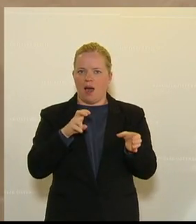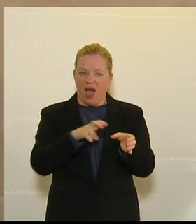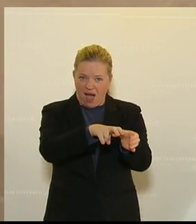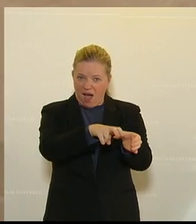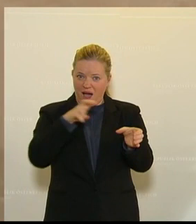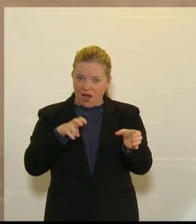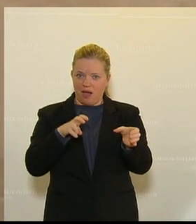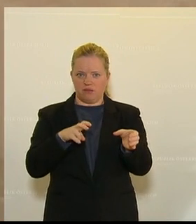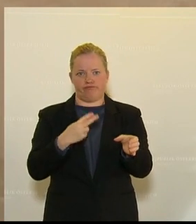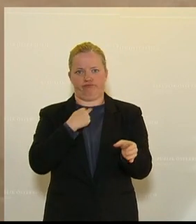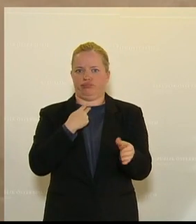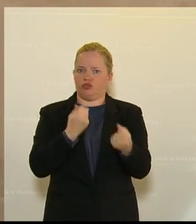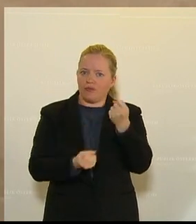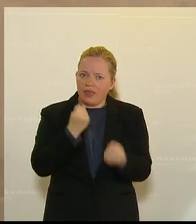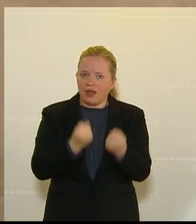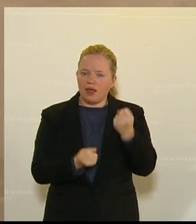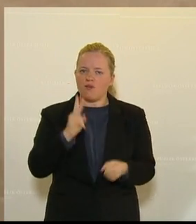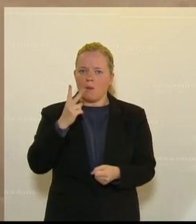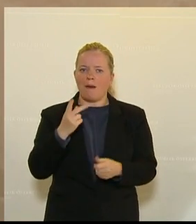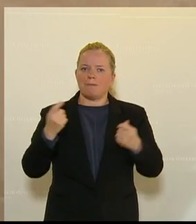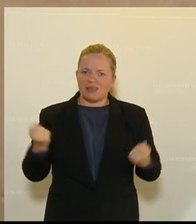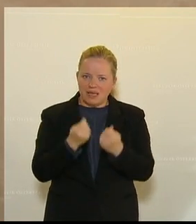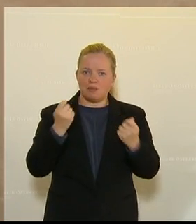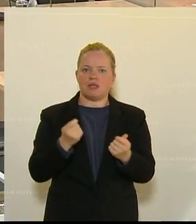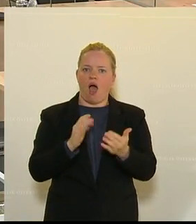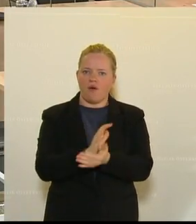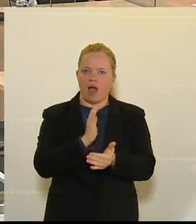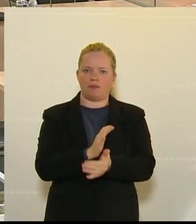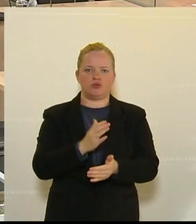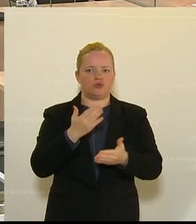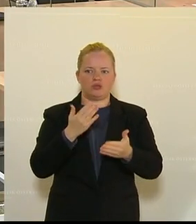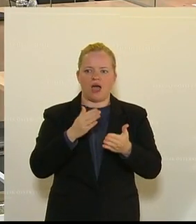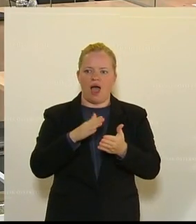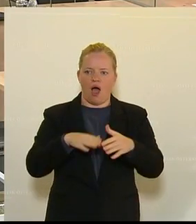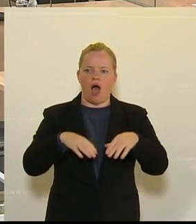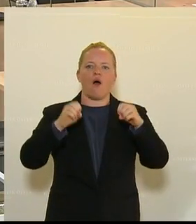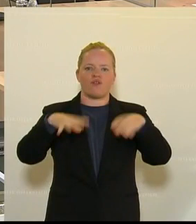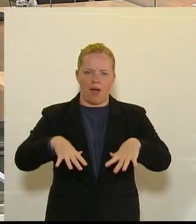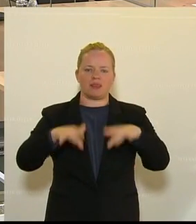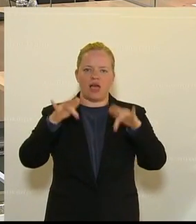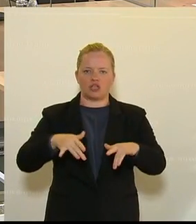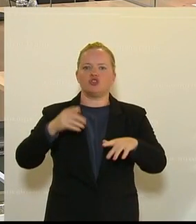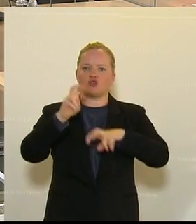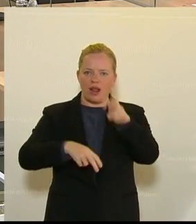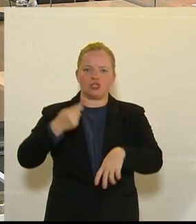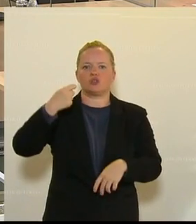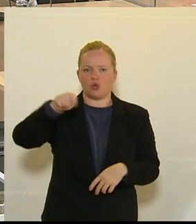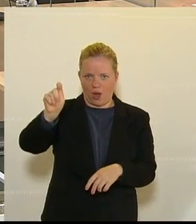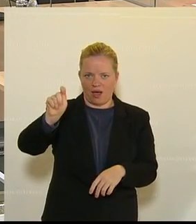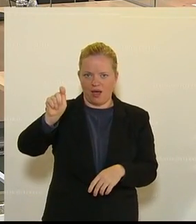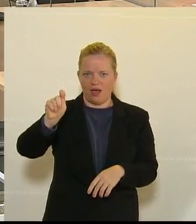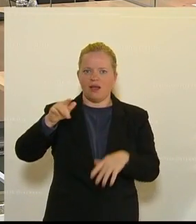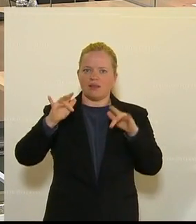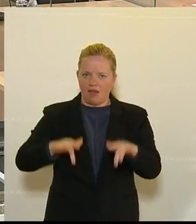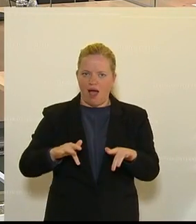Aussteigen wird erschwert, weil die Betriebsaufgaben zu teuer sind, steuerlich zu teuer sind. Initiative eingebracht,